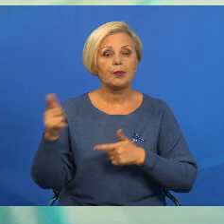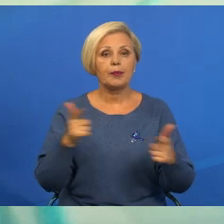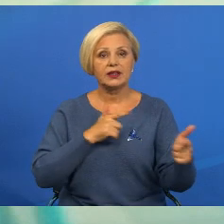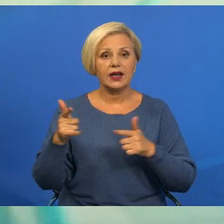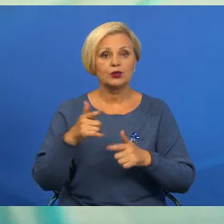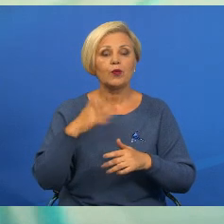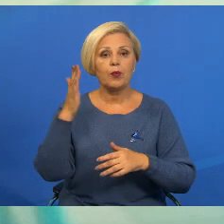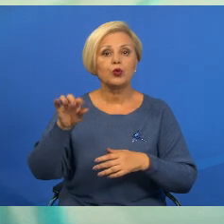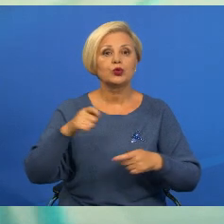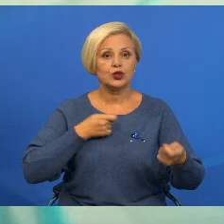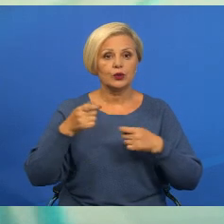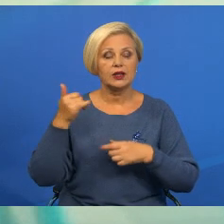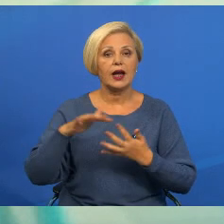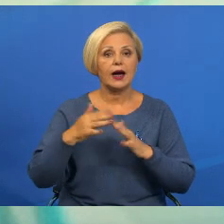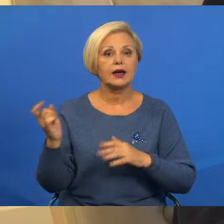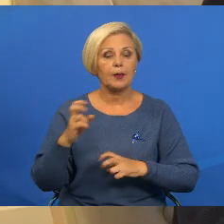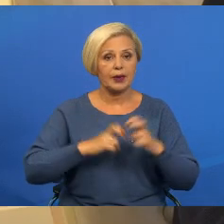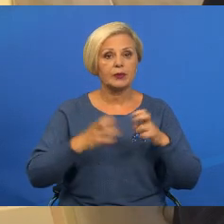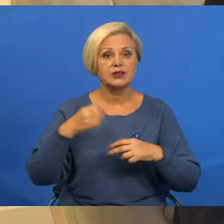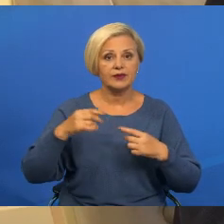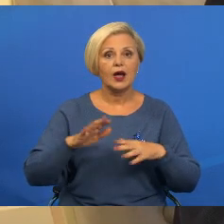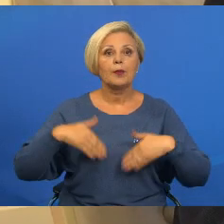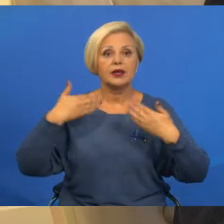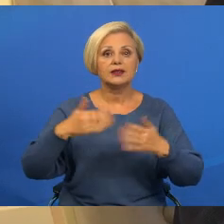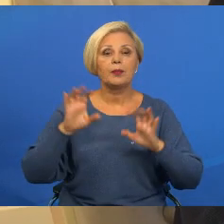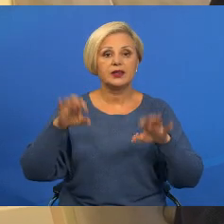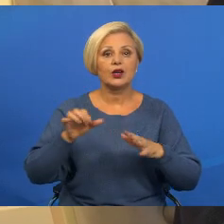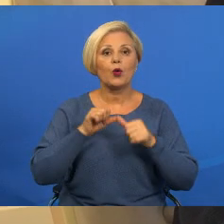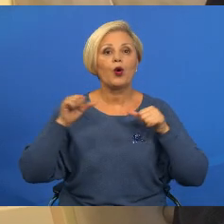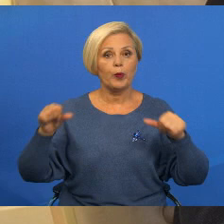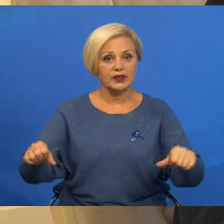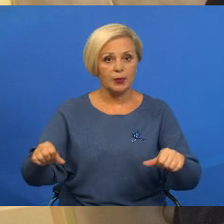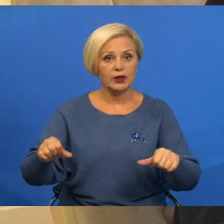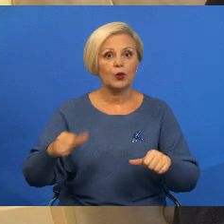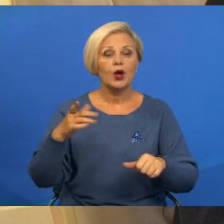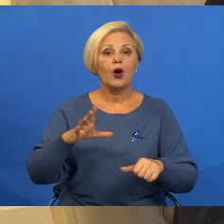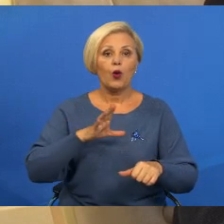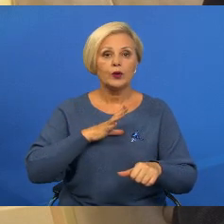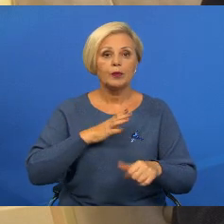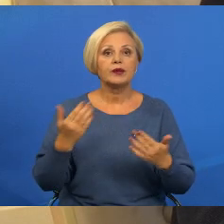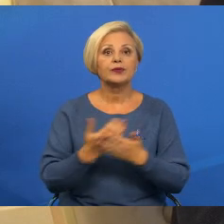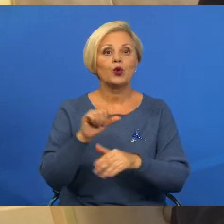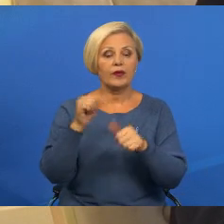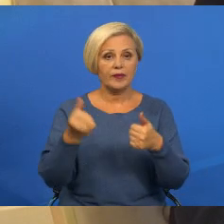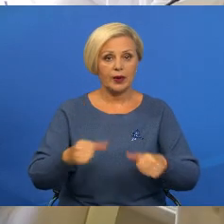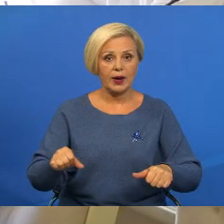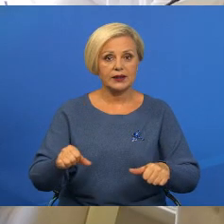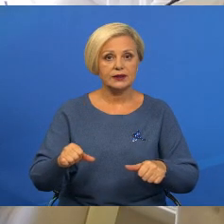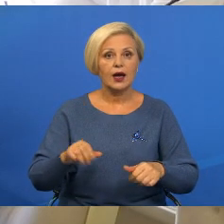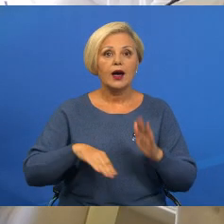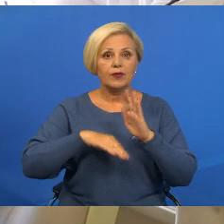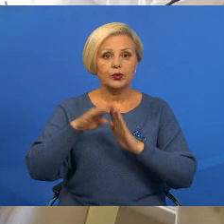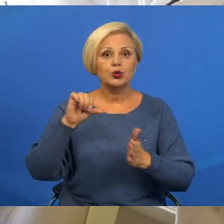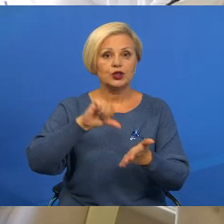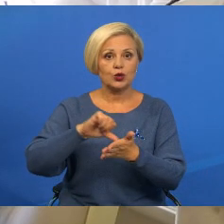керавников для агропромысловой сферы. По инициативе старшиня Гомельского облвыконкама он пройшел в новом формате. У левших